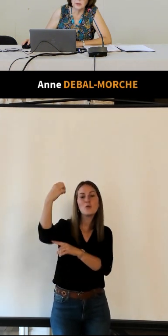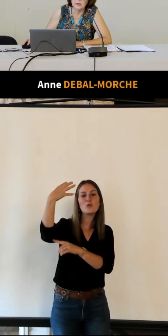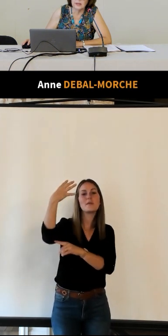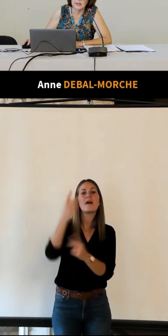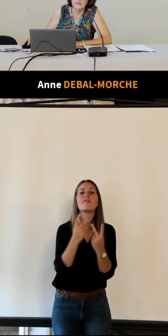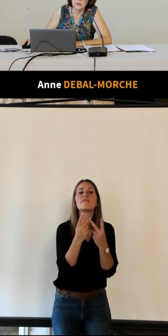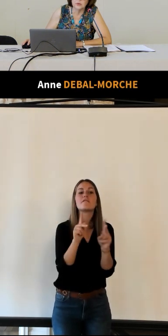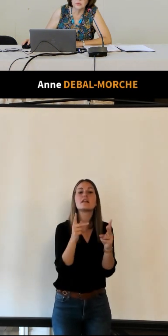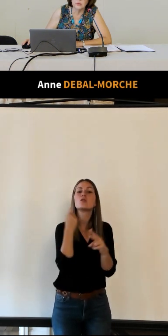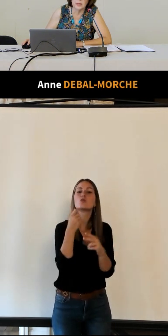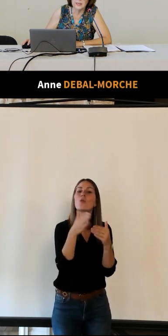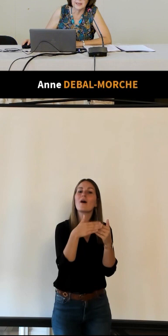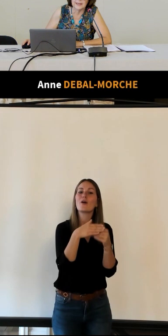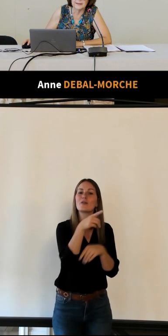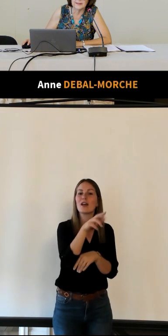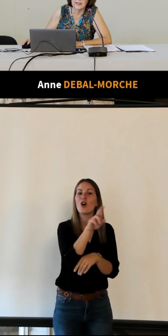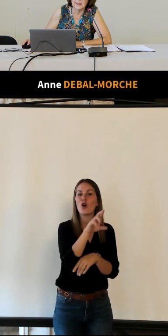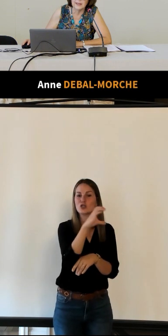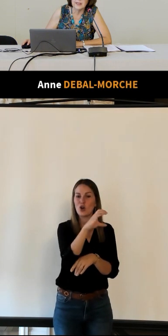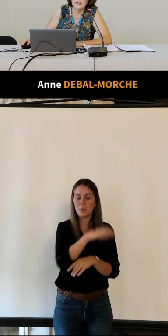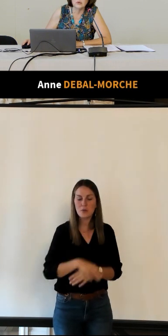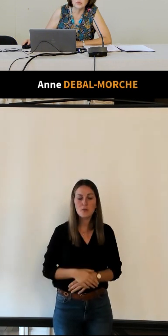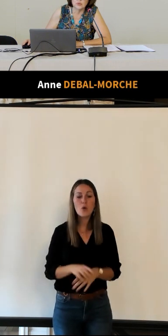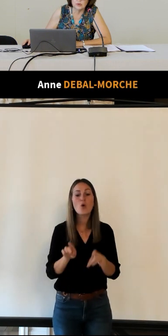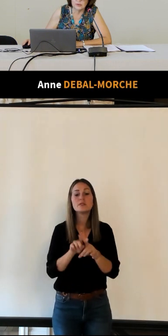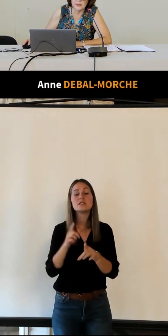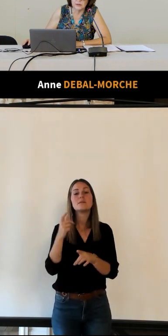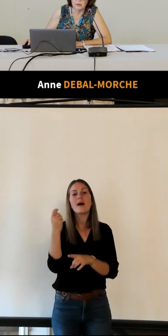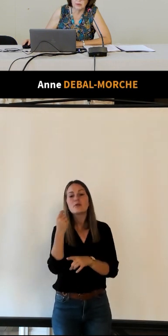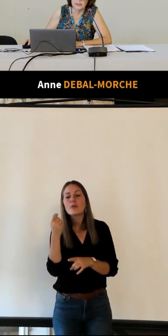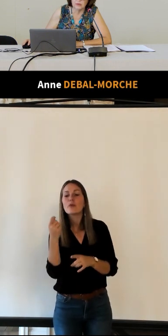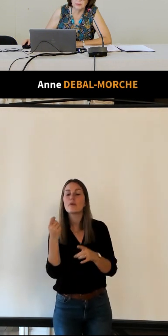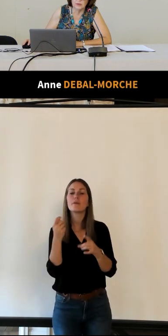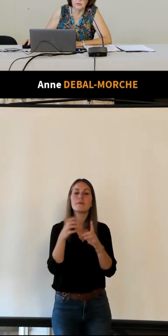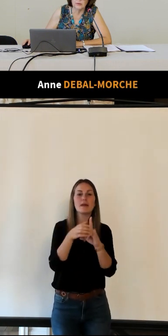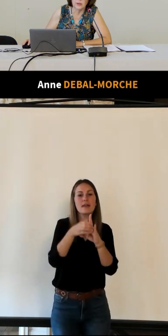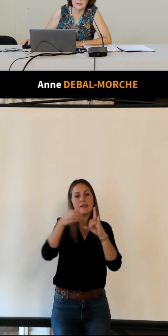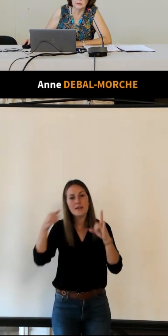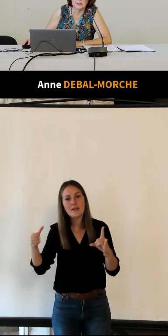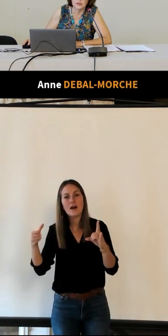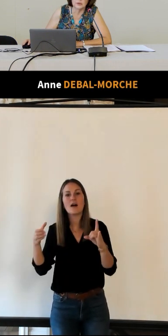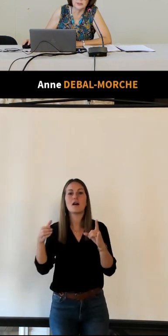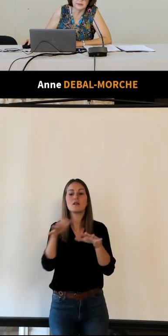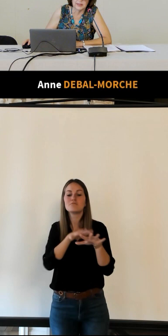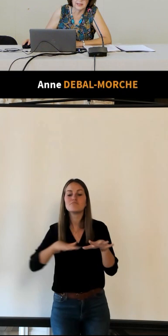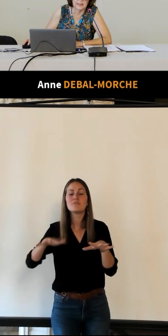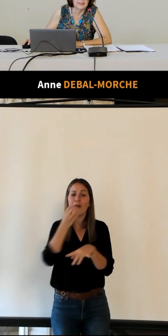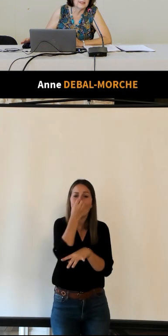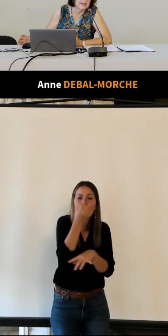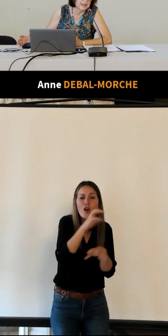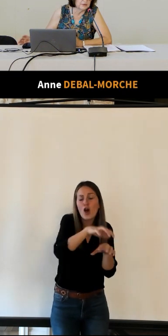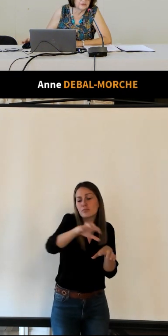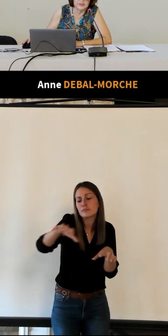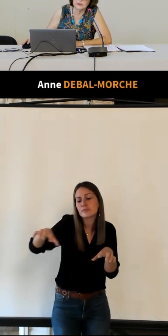'arrière-plan la ville de Tours et la cathédrale et toujours cet encadrement floral très joli avec la